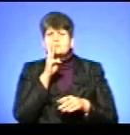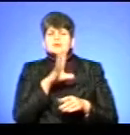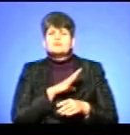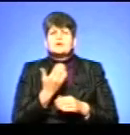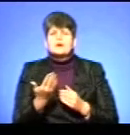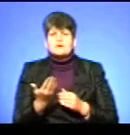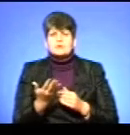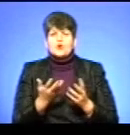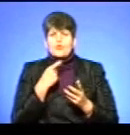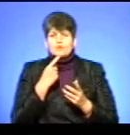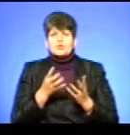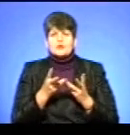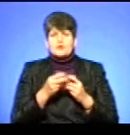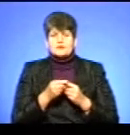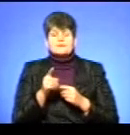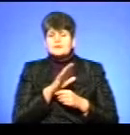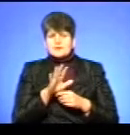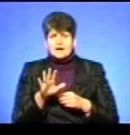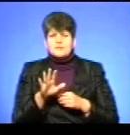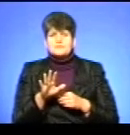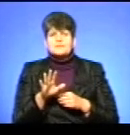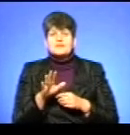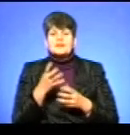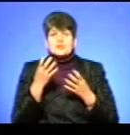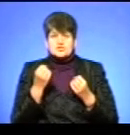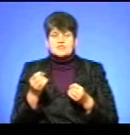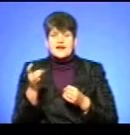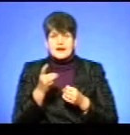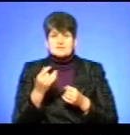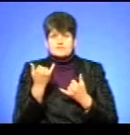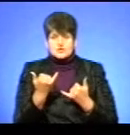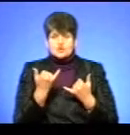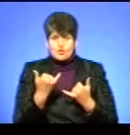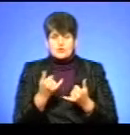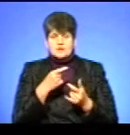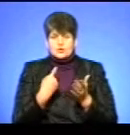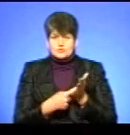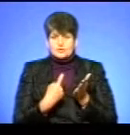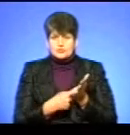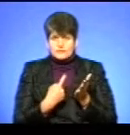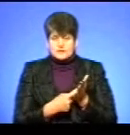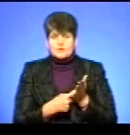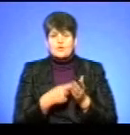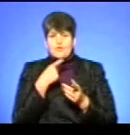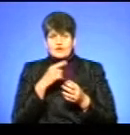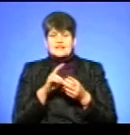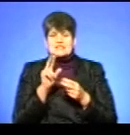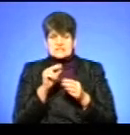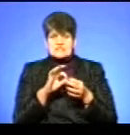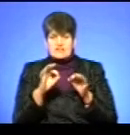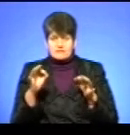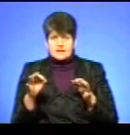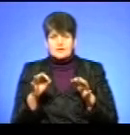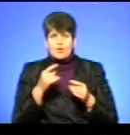говорю про нарахування, які вони нараховують собі гроші. Ні, я ще раз, ви сьогодні стверджуєте, говорите речі, цифри. Ви